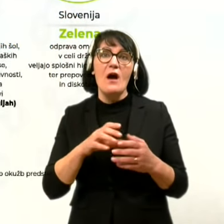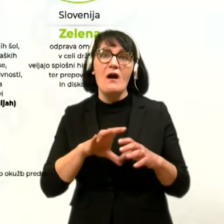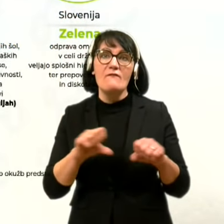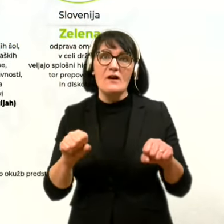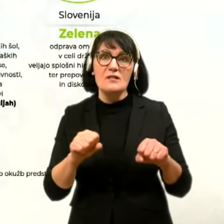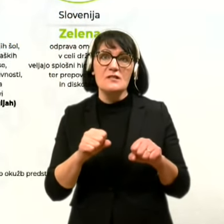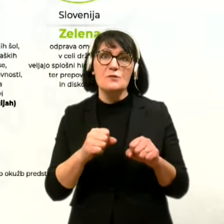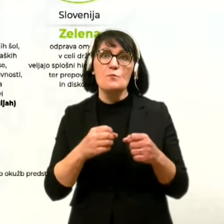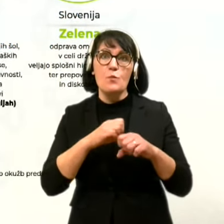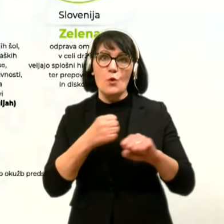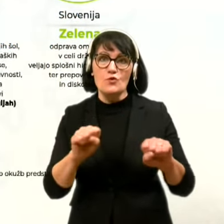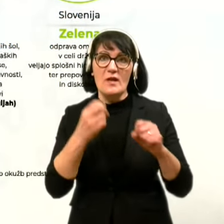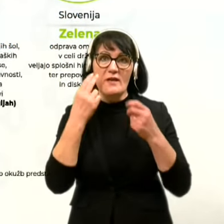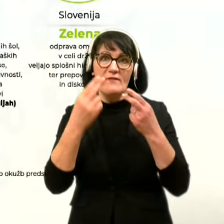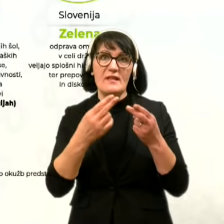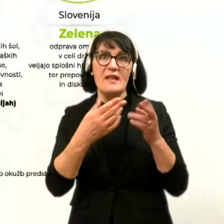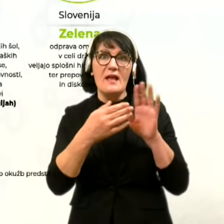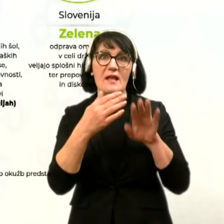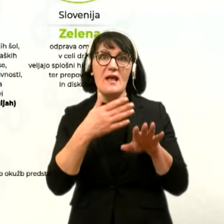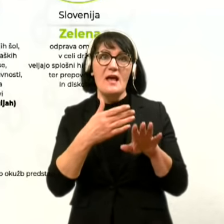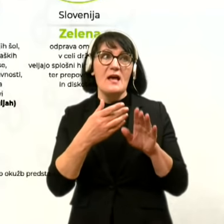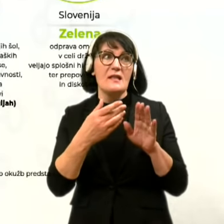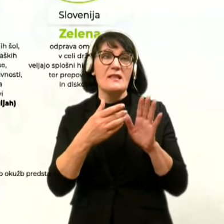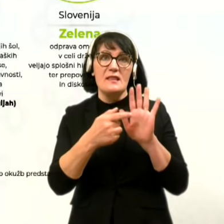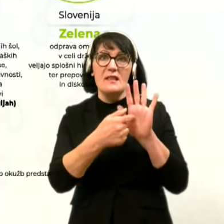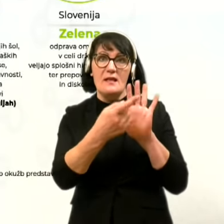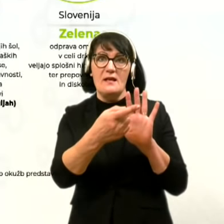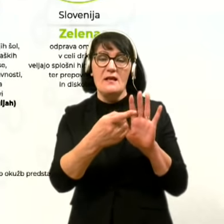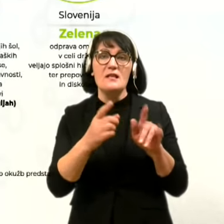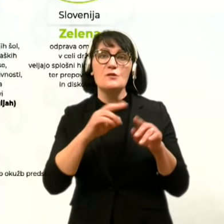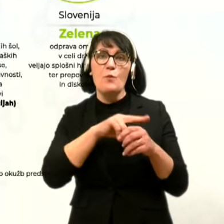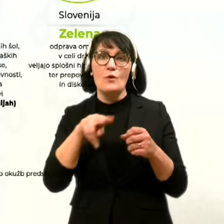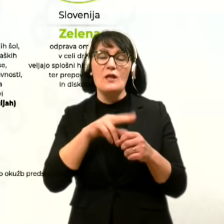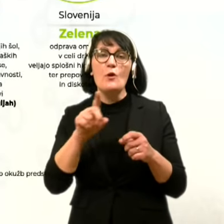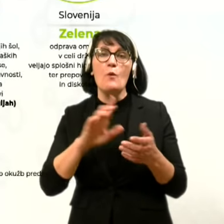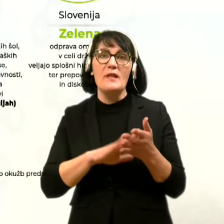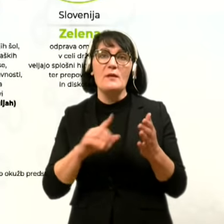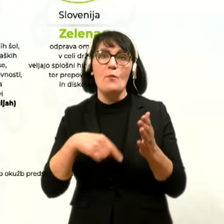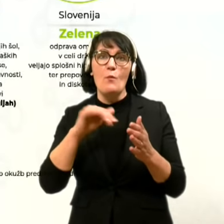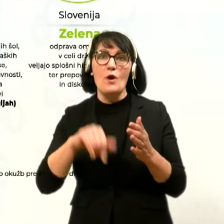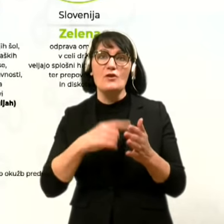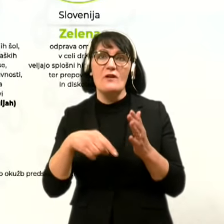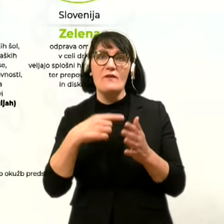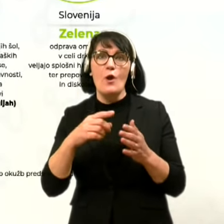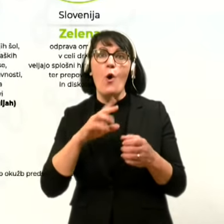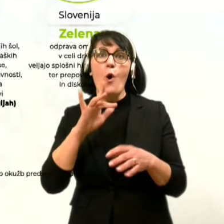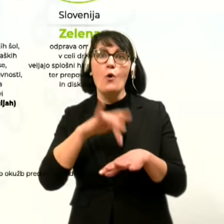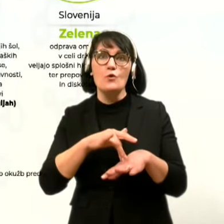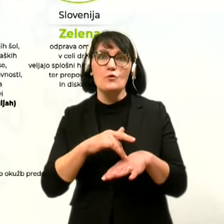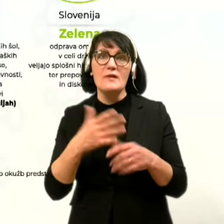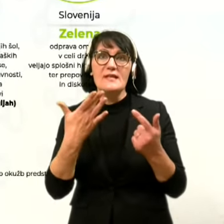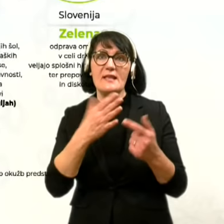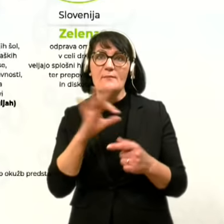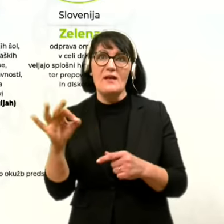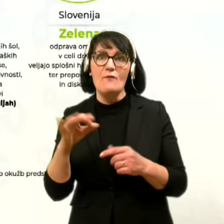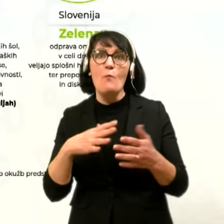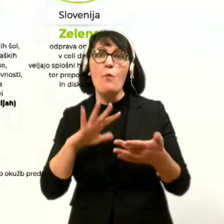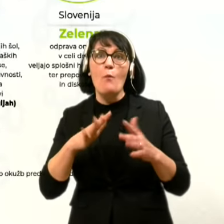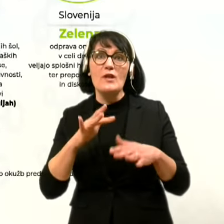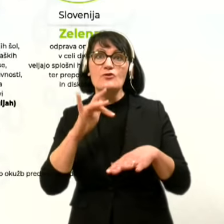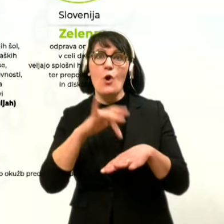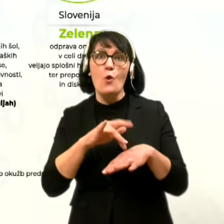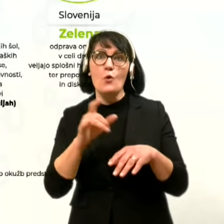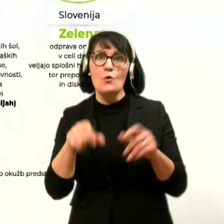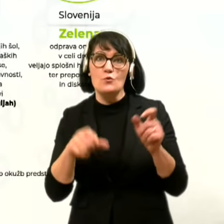vidite na svojih zeslonjih, izpolnjena. To pomeni, da mora tako število v kušb, sedemdnevno poprečje v kušb, pasti